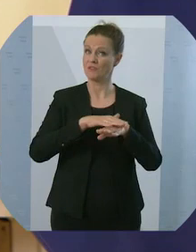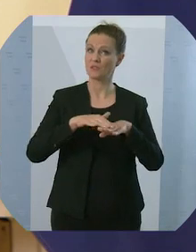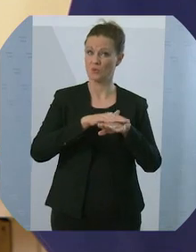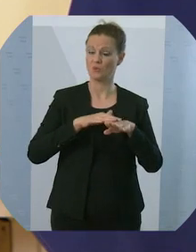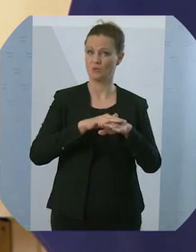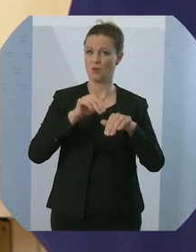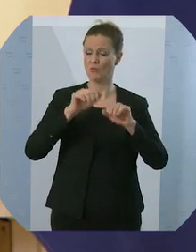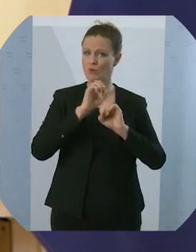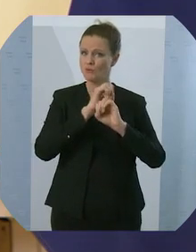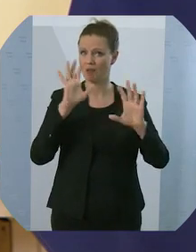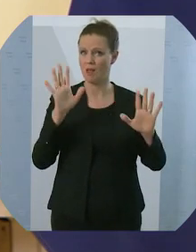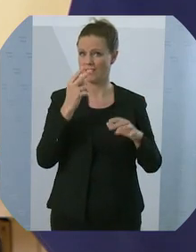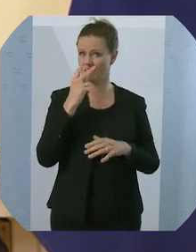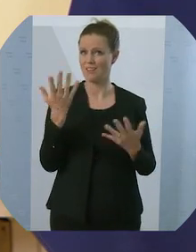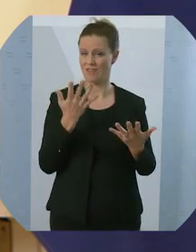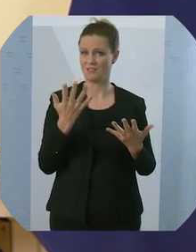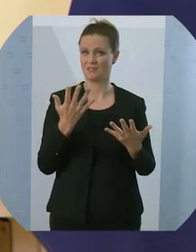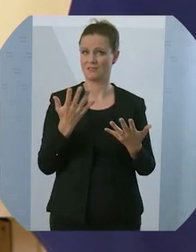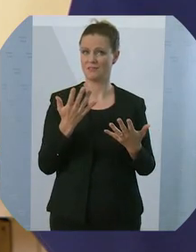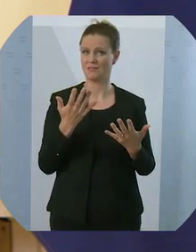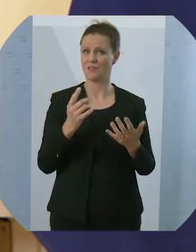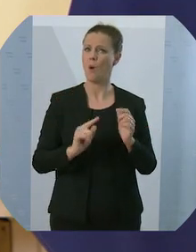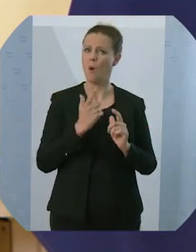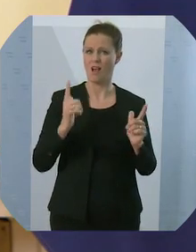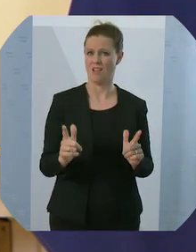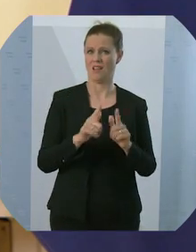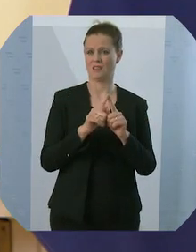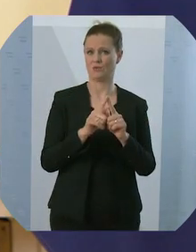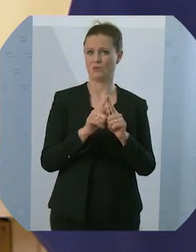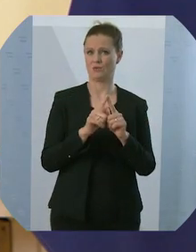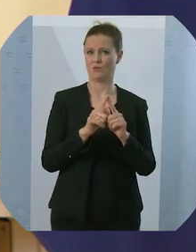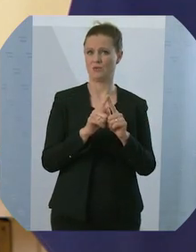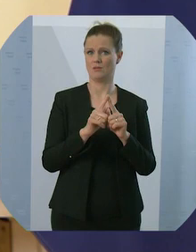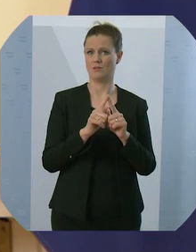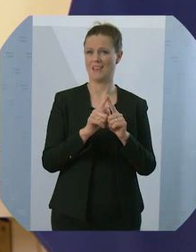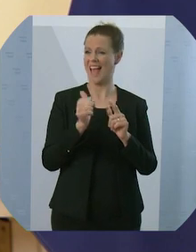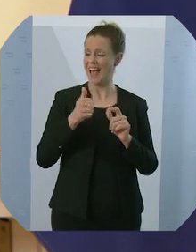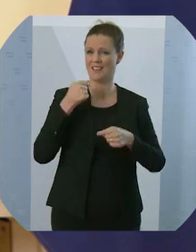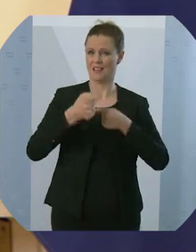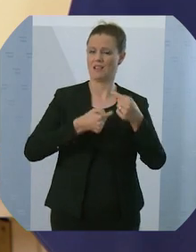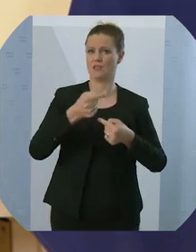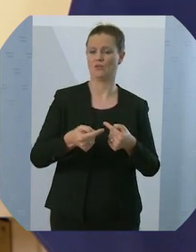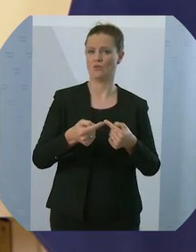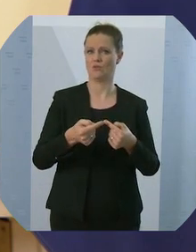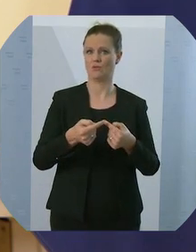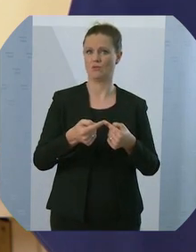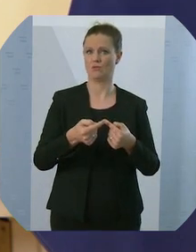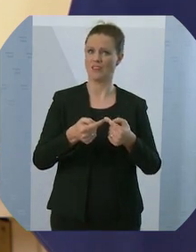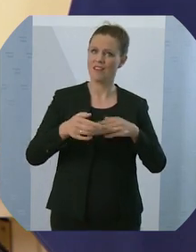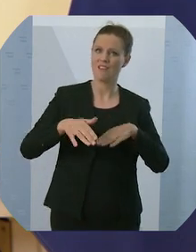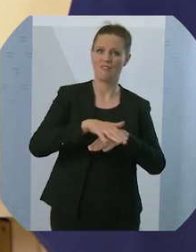für eine Leistung war, dass innerhalb einer Generation diese Aussöhnung so erfolgreich begonnen wurde.